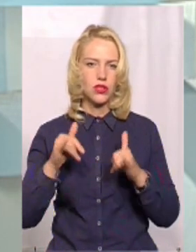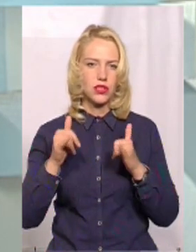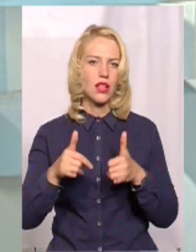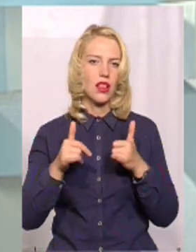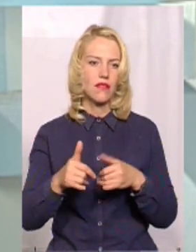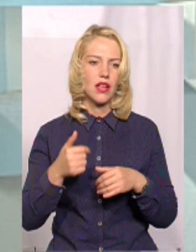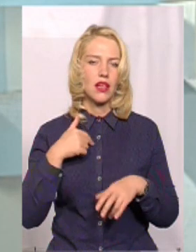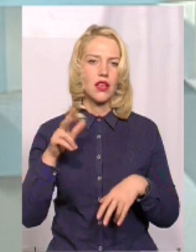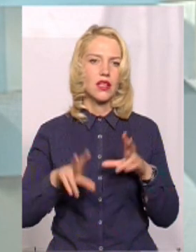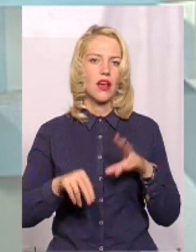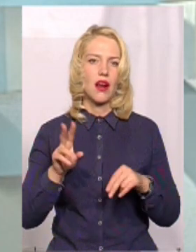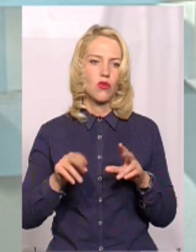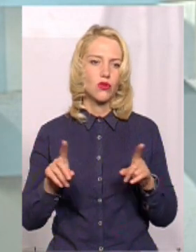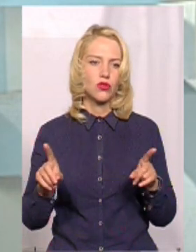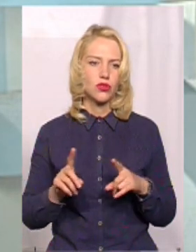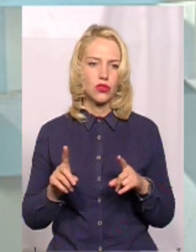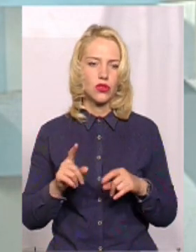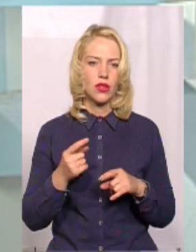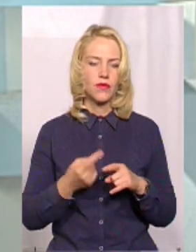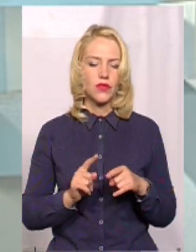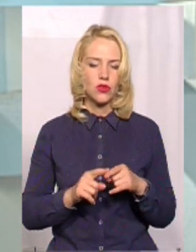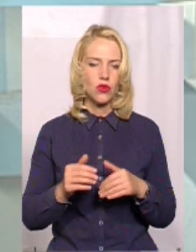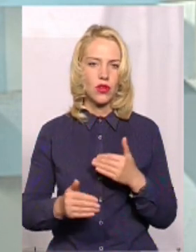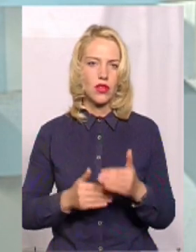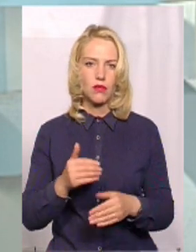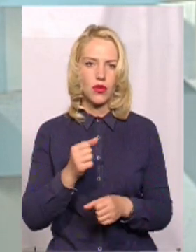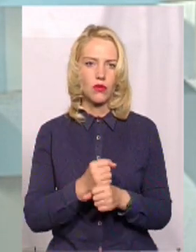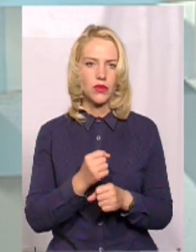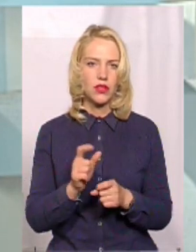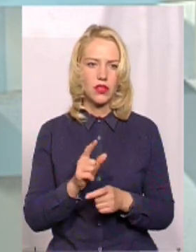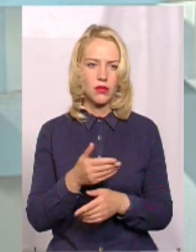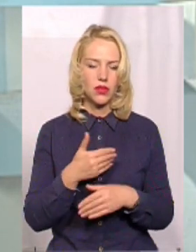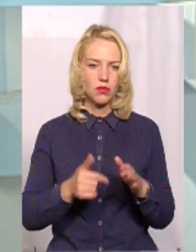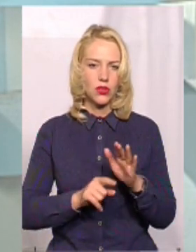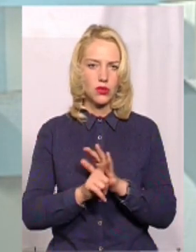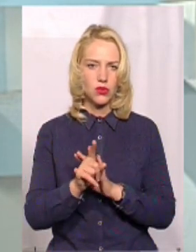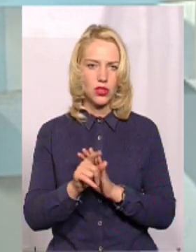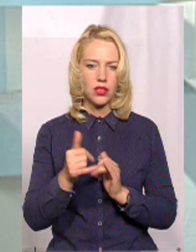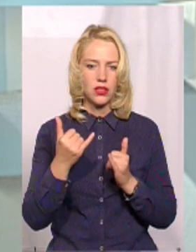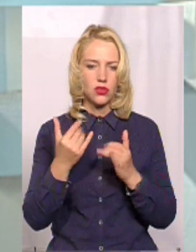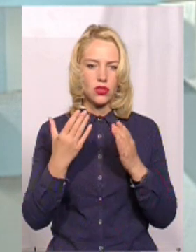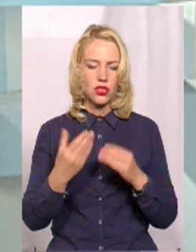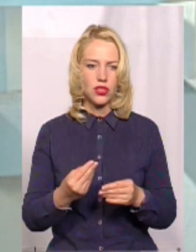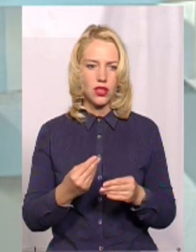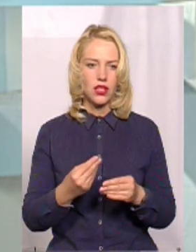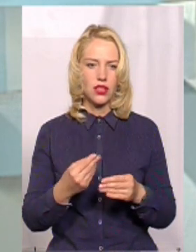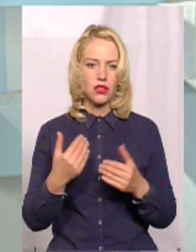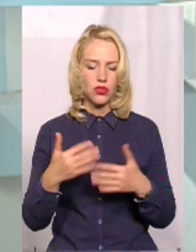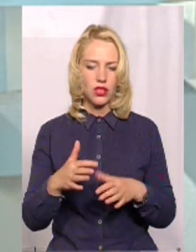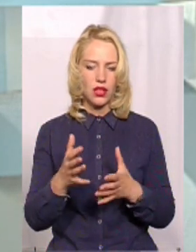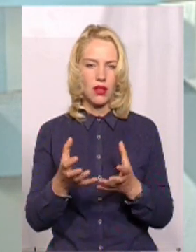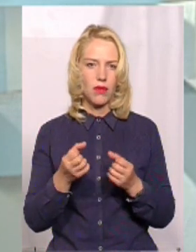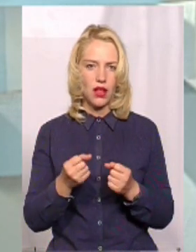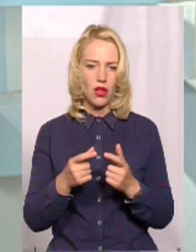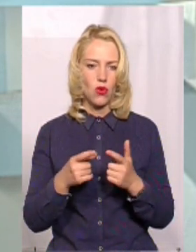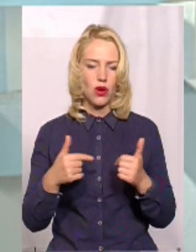я рахую, з того темпа робіт, які ми розпочали вже і на сьогоднішній день набрала організація,